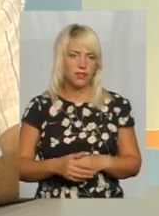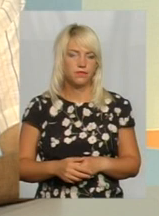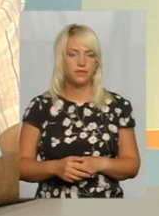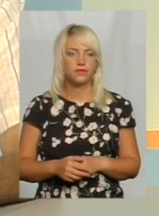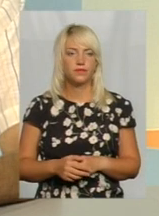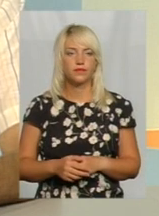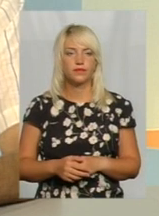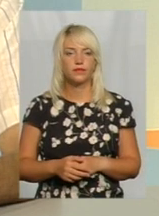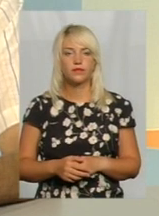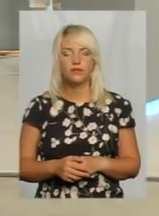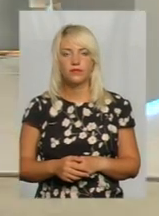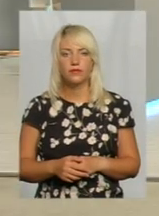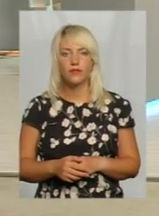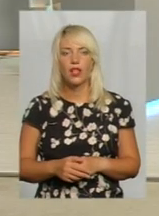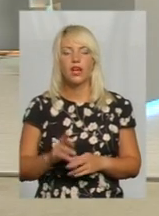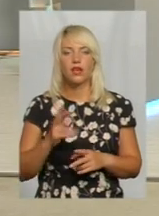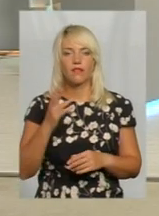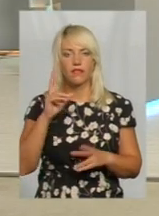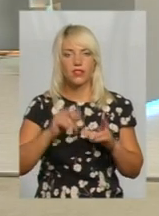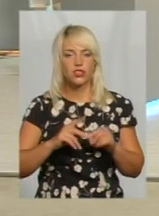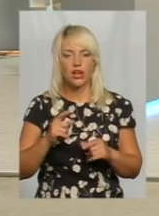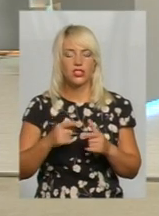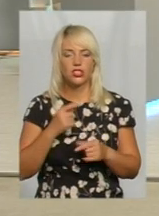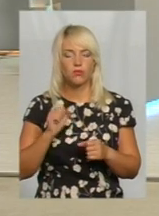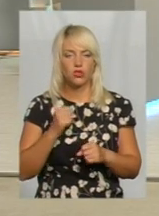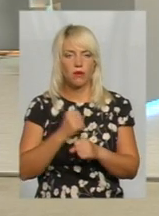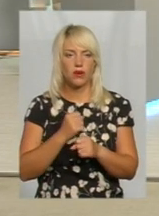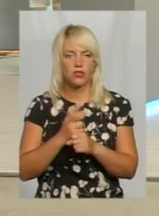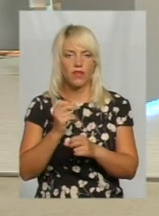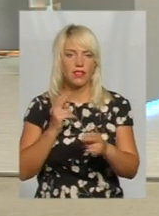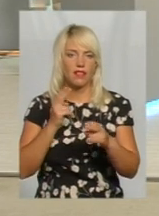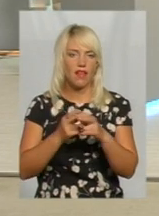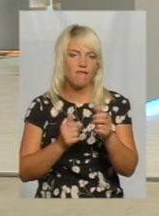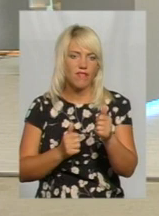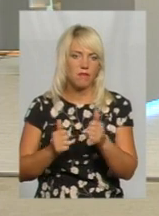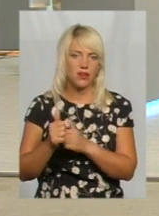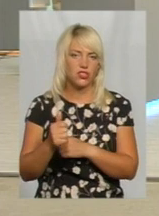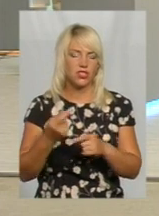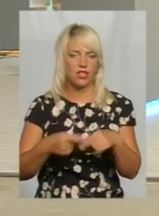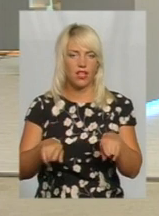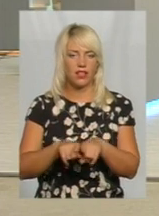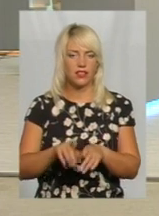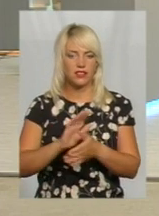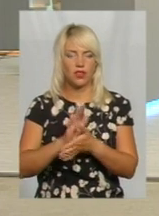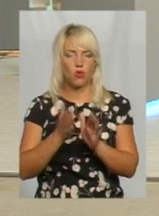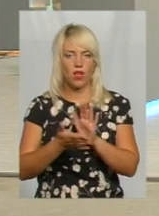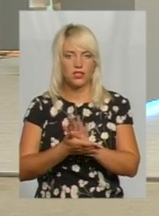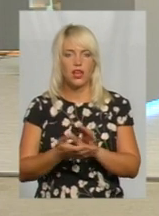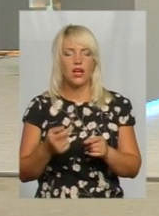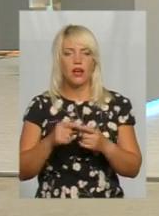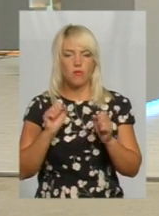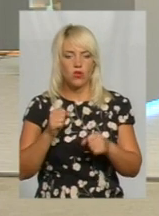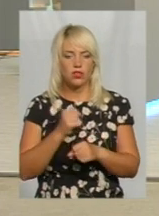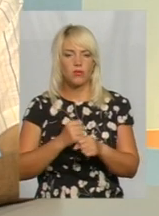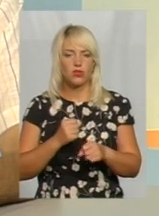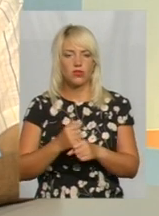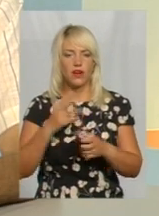виникла в нас така ситуація. А як вважаєте, чи можна працювати на випередження таких конфліктних ситуацій? Можна працювати, результат вже є,